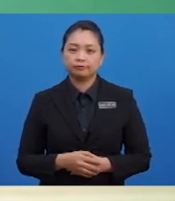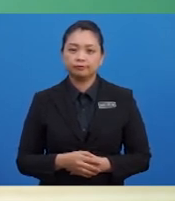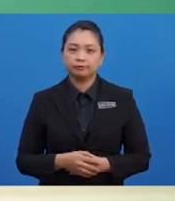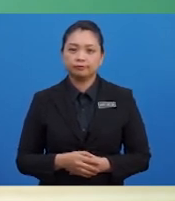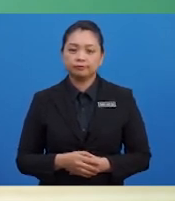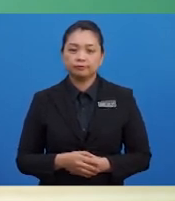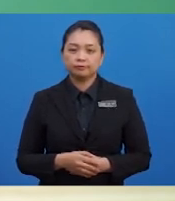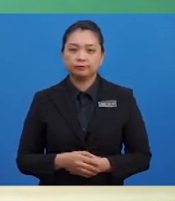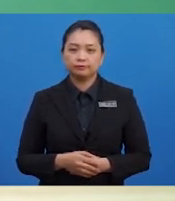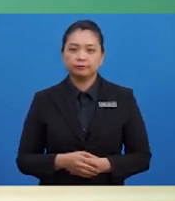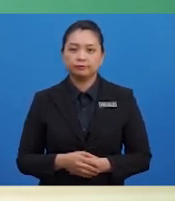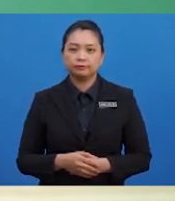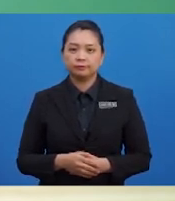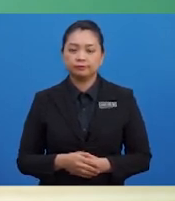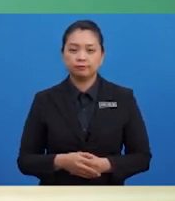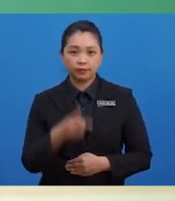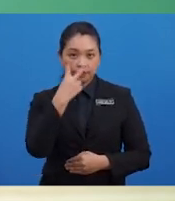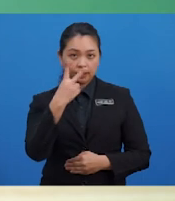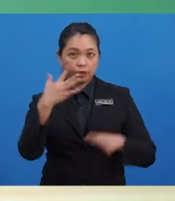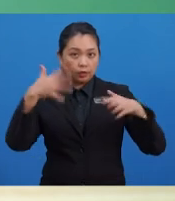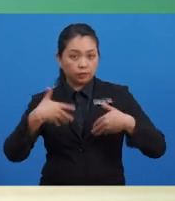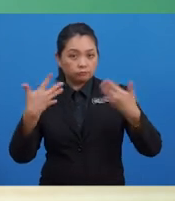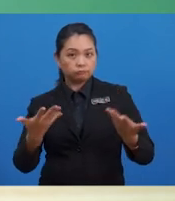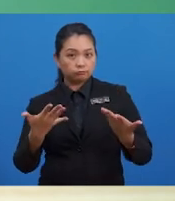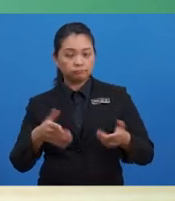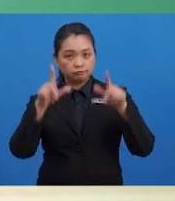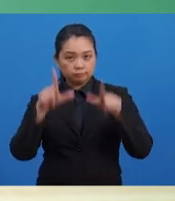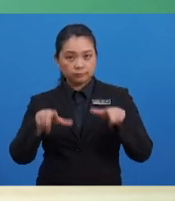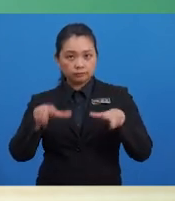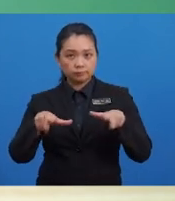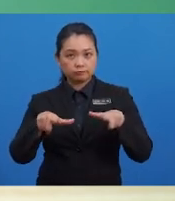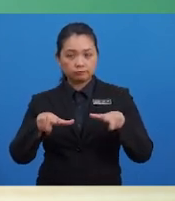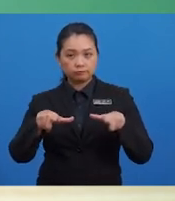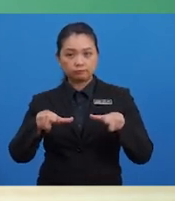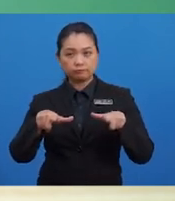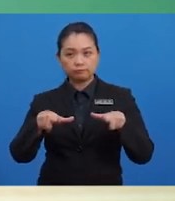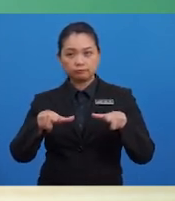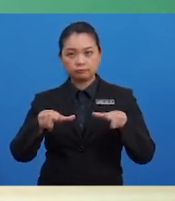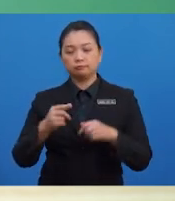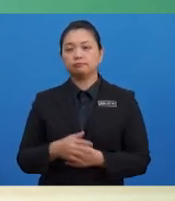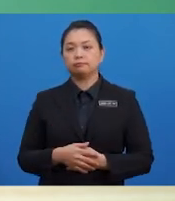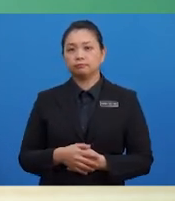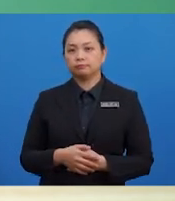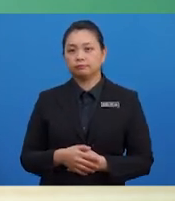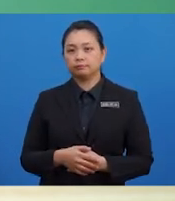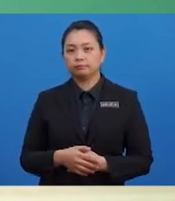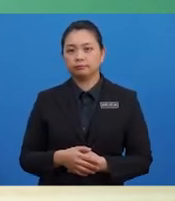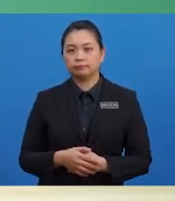Masukkan terlebih dahulu nama perniagaan dan tajuk, iaitu melatimat.